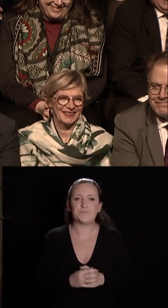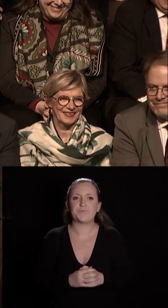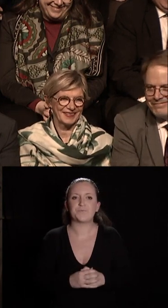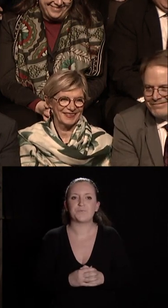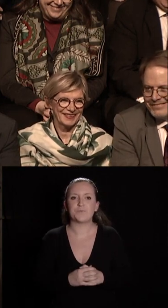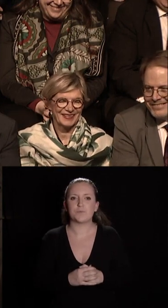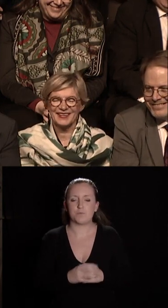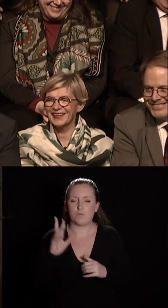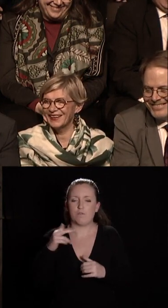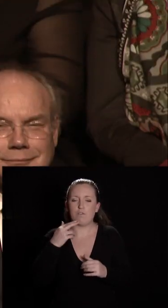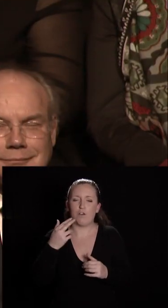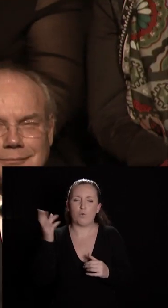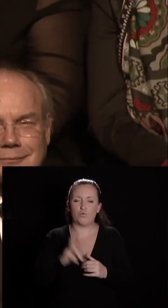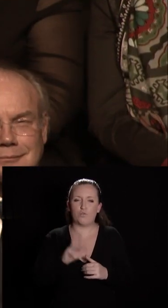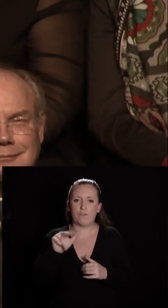ça va revenir